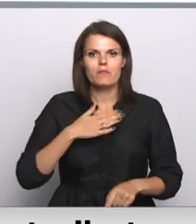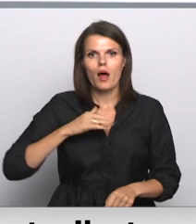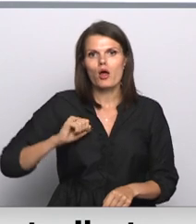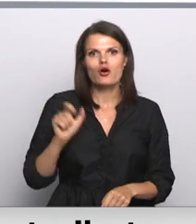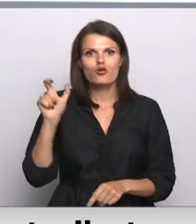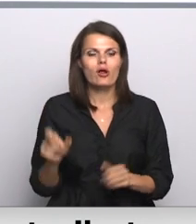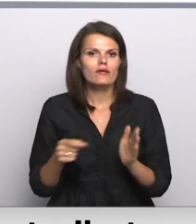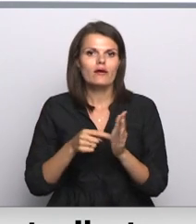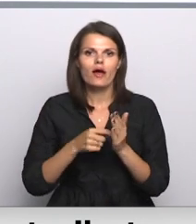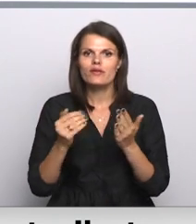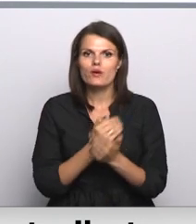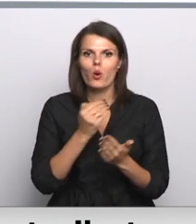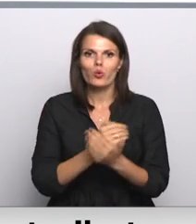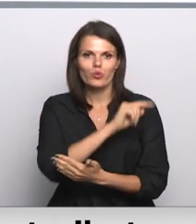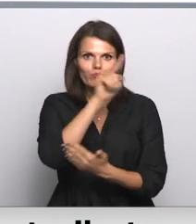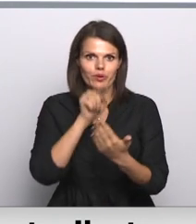Vita! Kādas ir jaunākās ziņas?